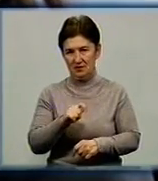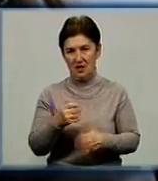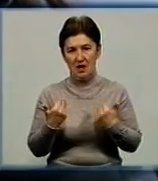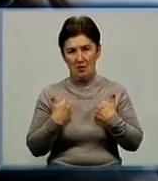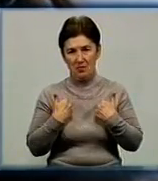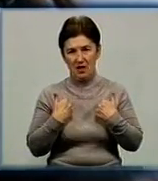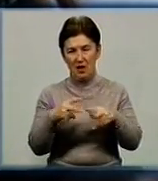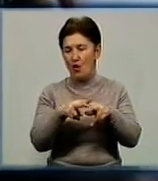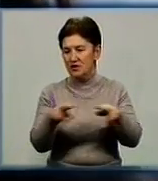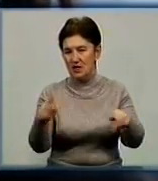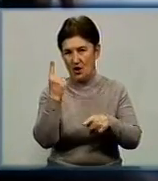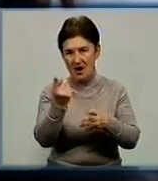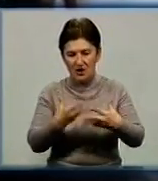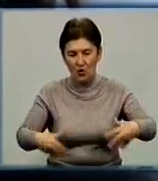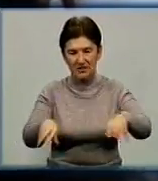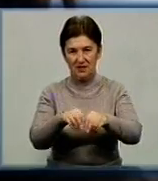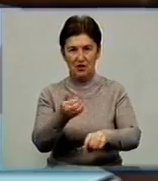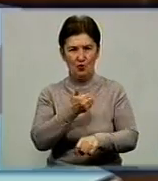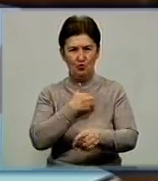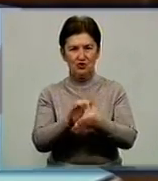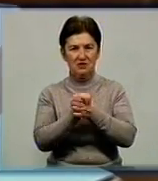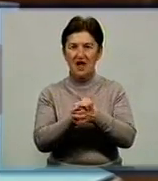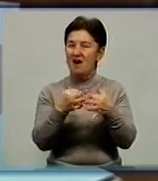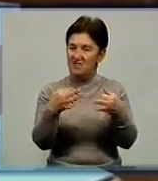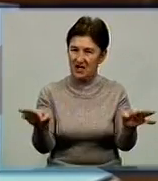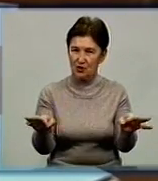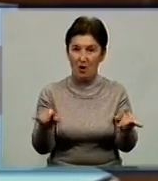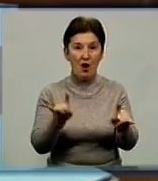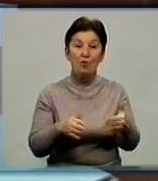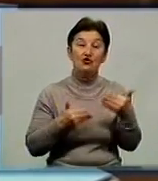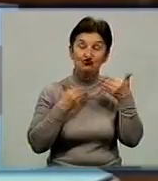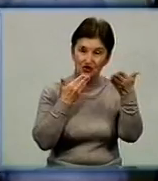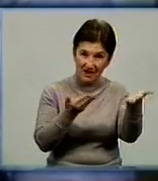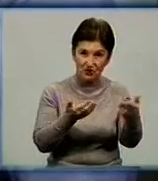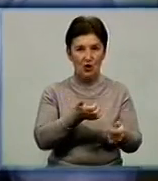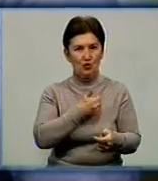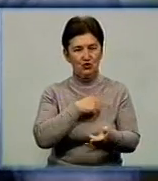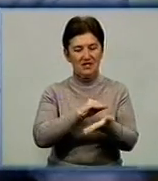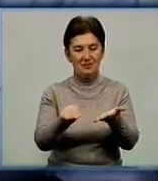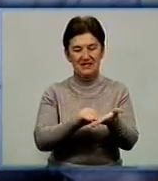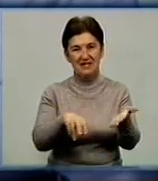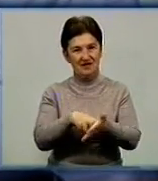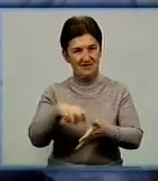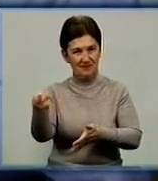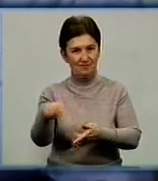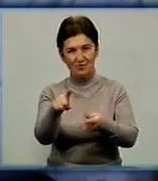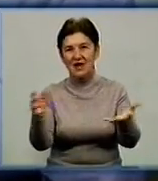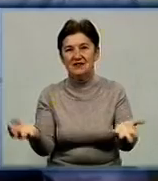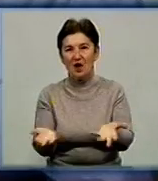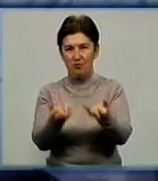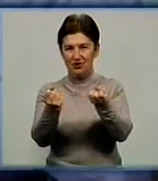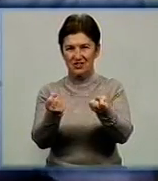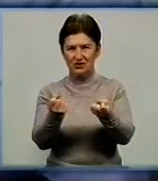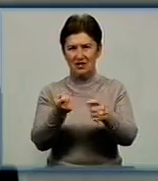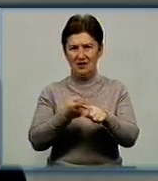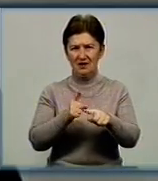– одна велика родина, яка хоче жити гідно і вільно. Прочитавши, вирішили написати відповідь. Дякую вам за вашу підтримку, те, що